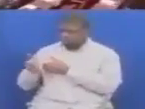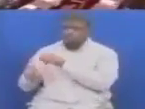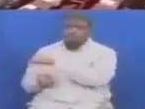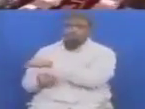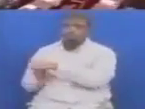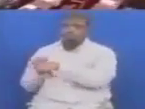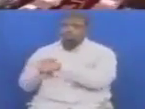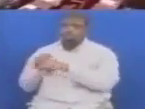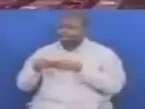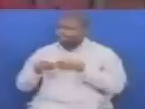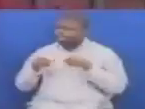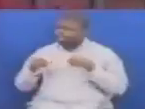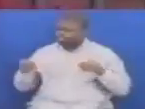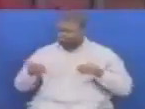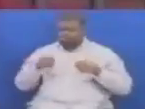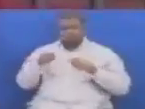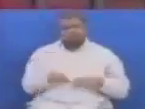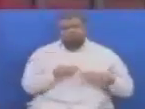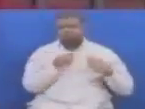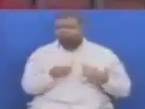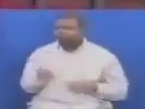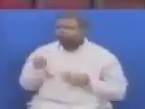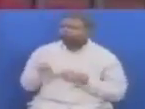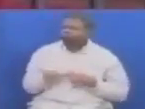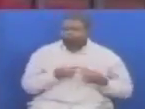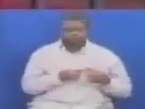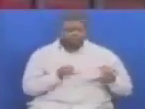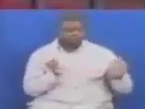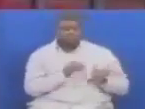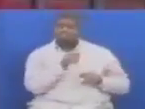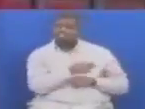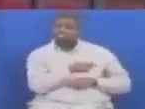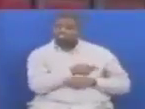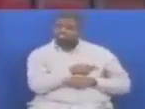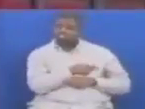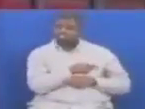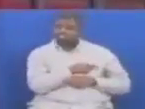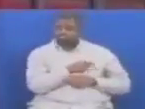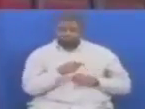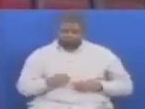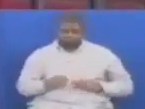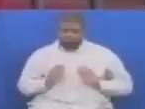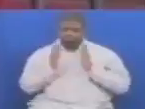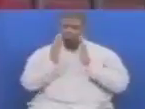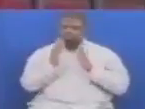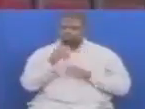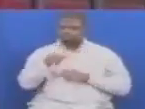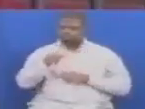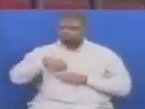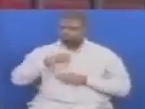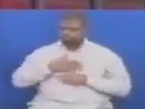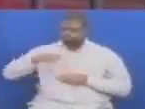nimunda mrefu sasa kumekuwa na migugoro ya hifathi na maisha ya wananchi wetu kwenye majimbo